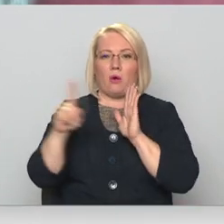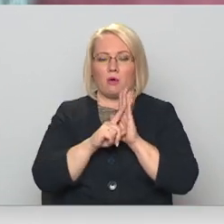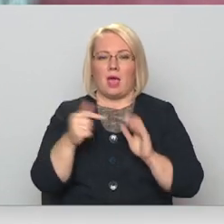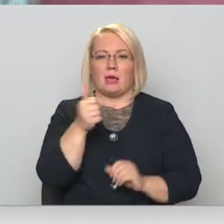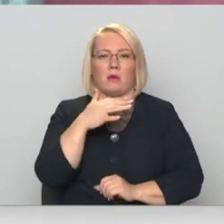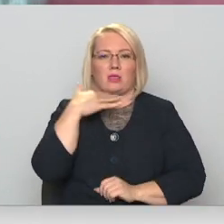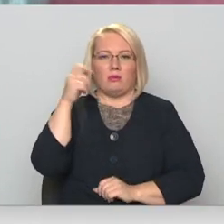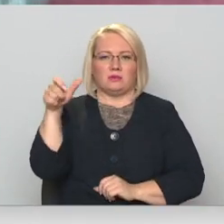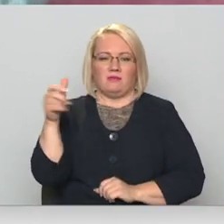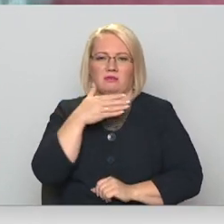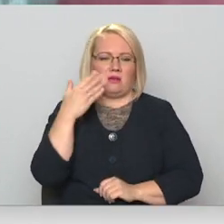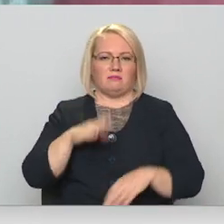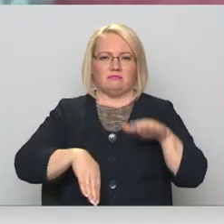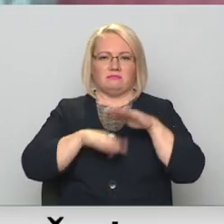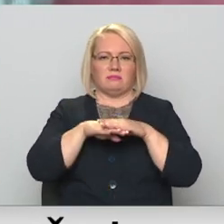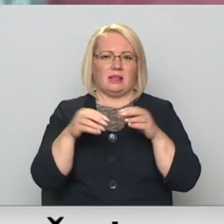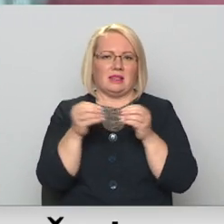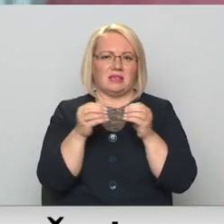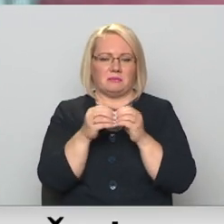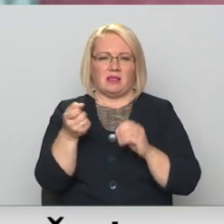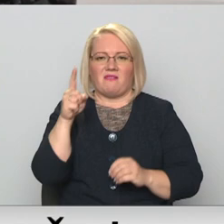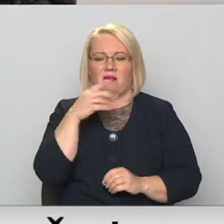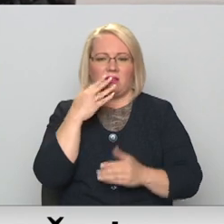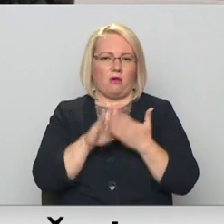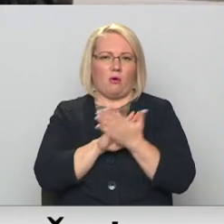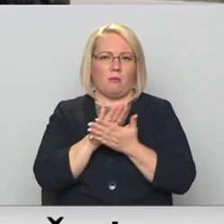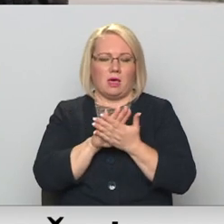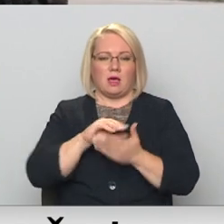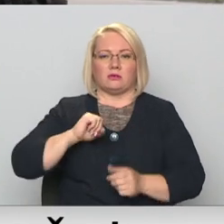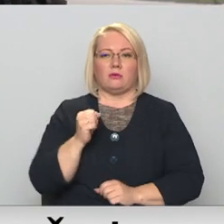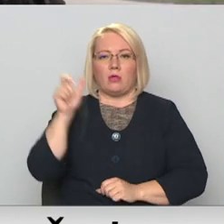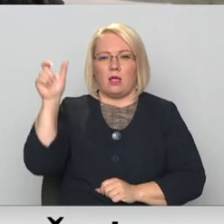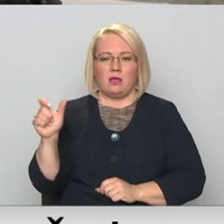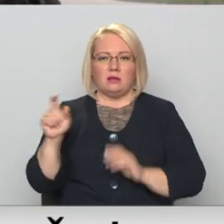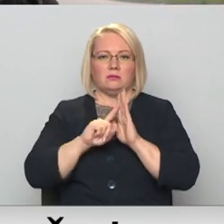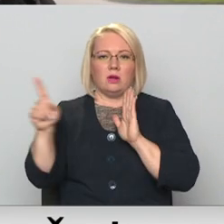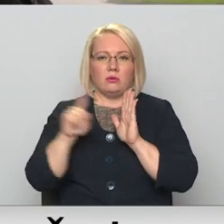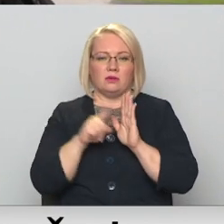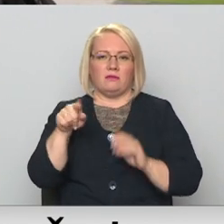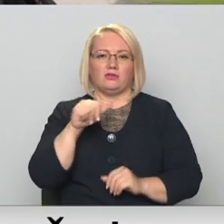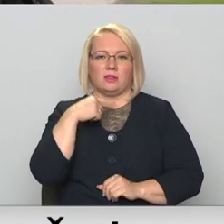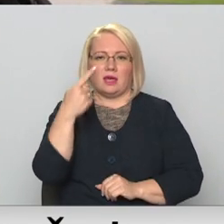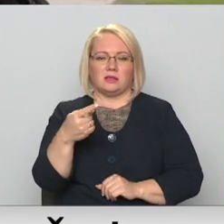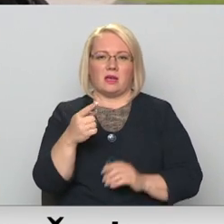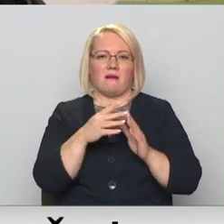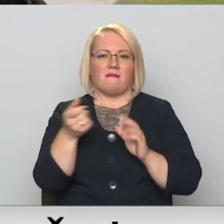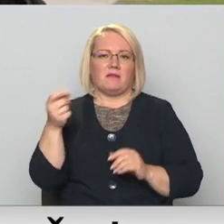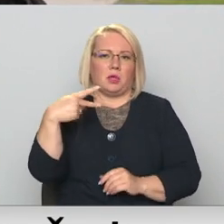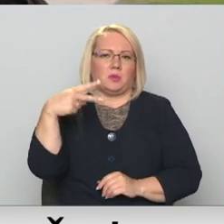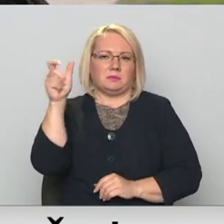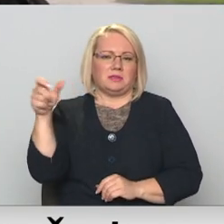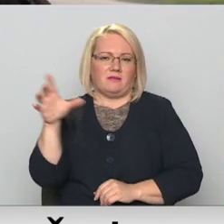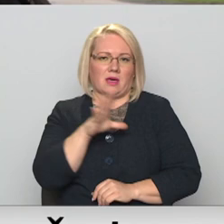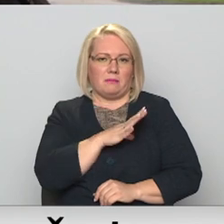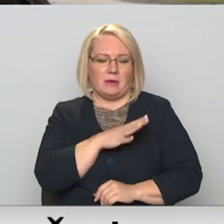nav. Līdz desmit man personīgi vairāk nav bijis. Kolēģis braucis teica, ka viņam esot bijis daudz 20 cilvēku esot